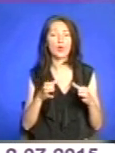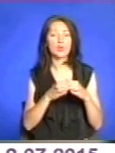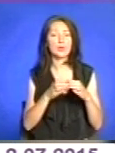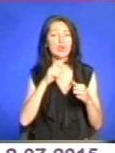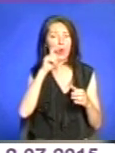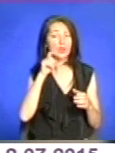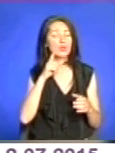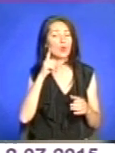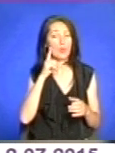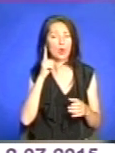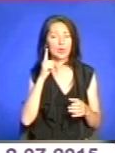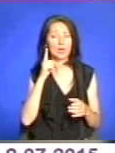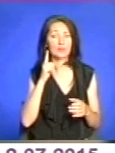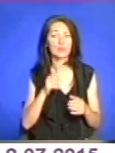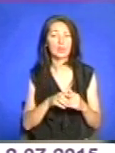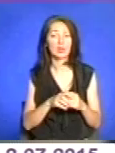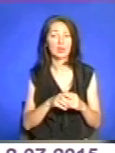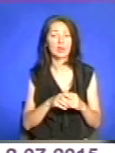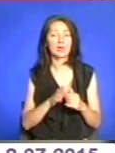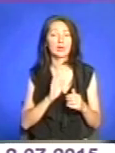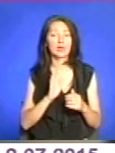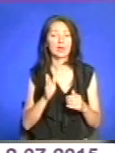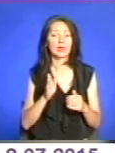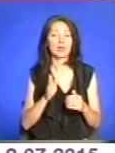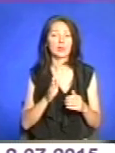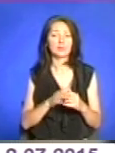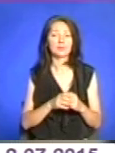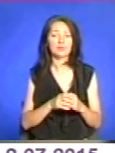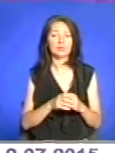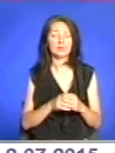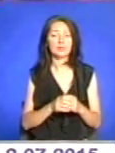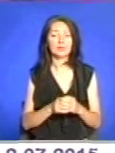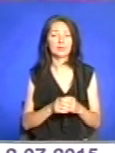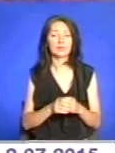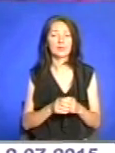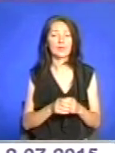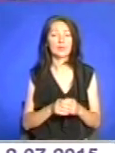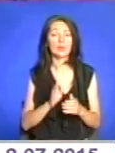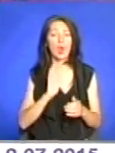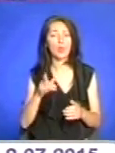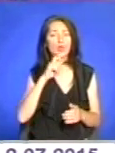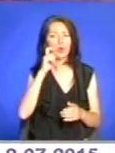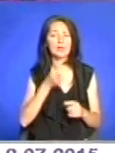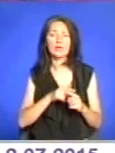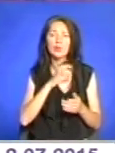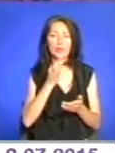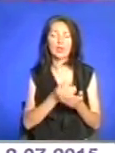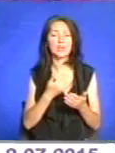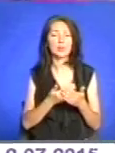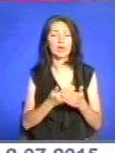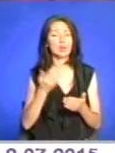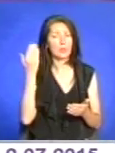української молоді засновується і починаємо функціонувати на теремах Іспанії. Бути українцем – це відповідальність перед